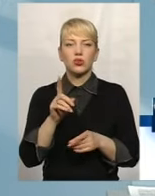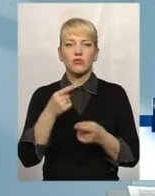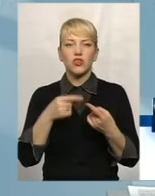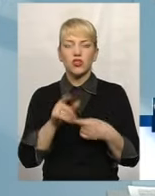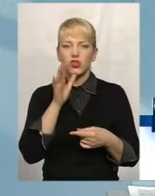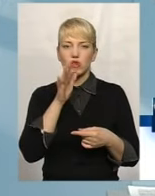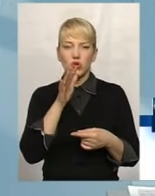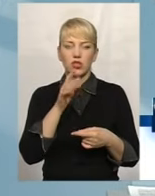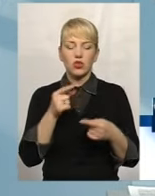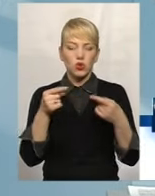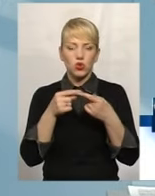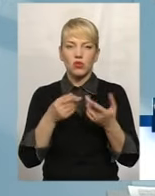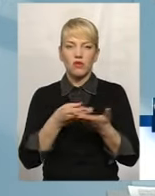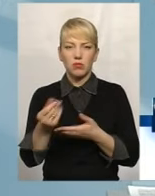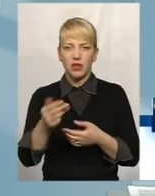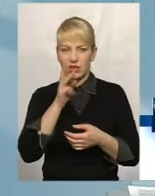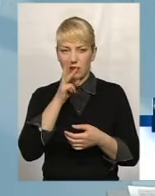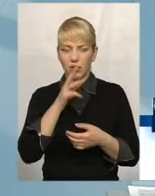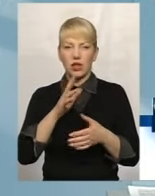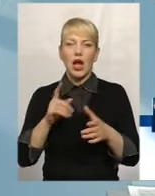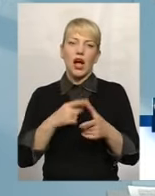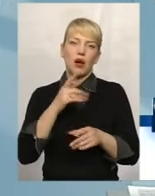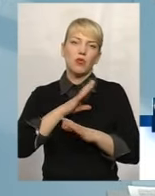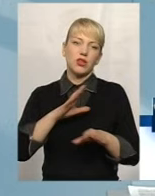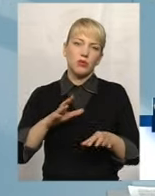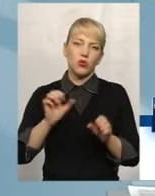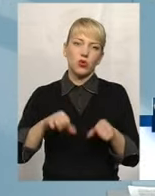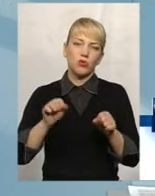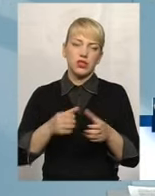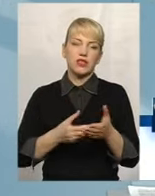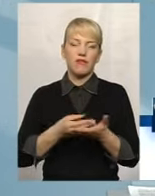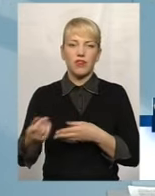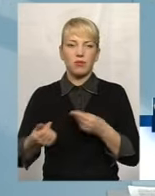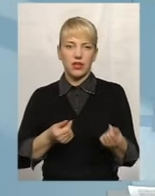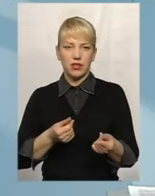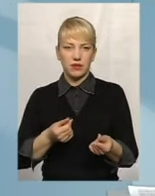заробітну плату, або не було можливості здійснити якісь виплати.